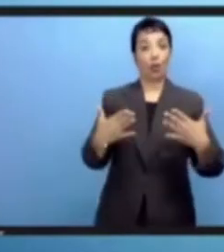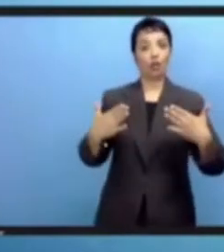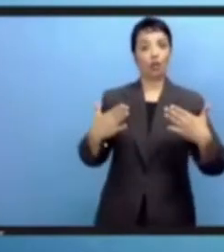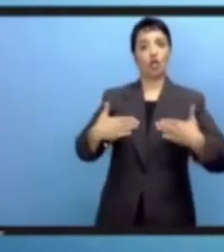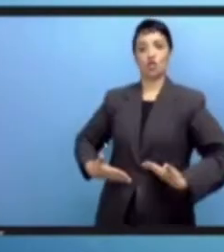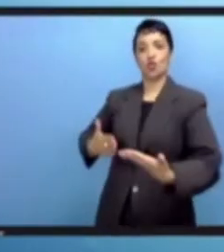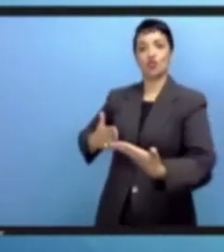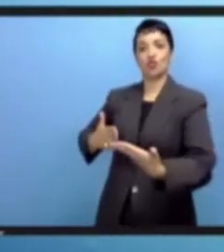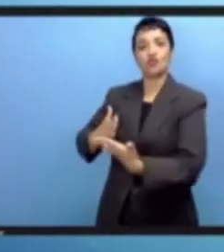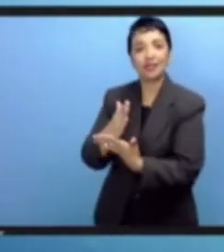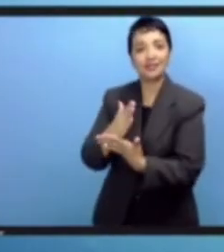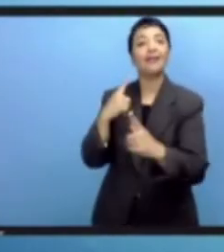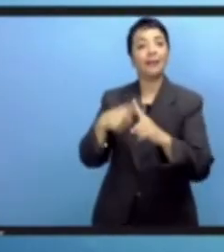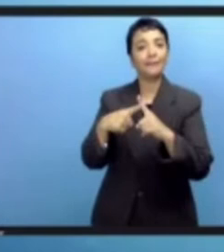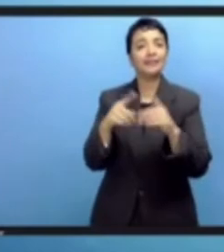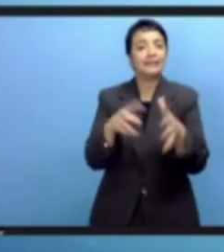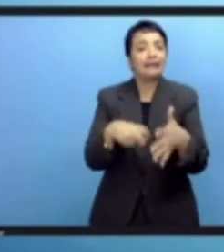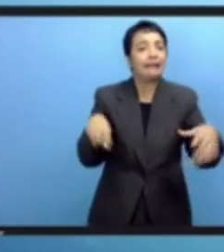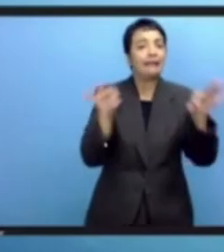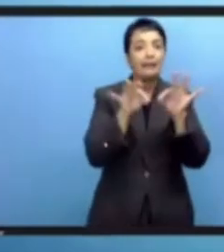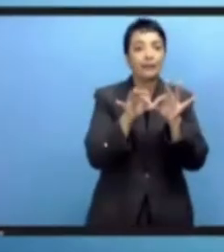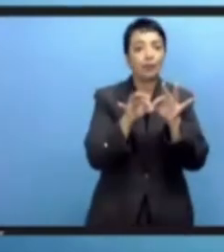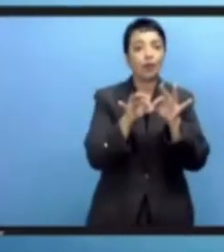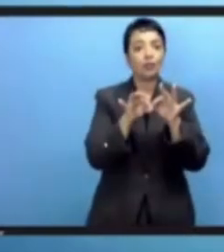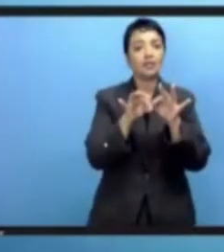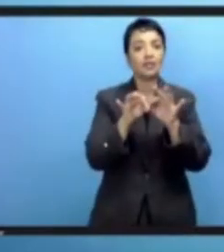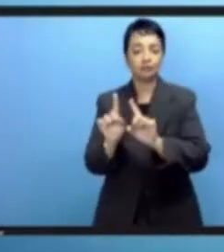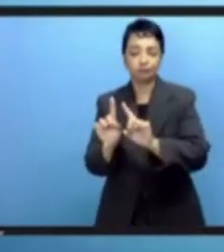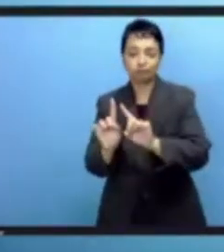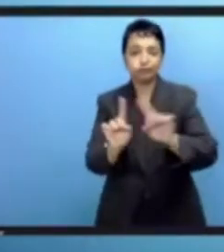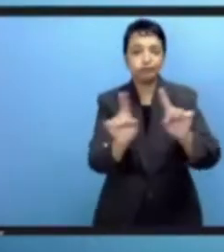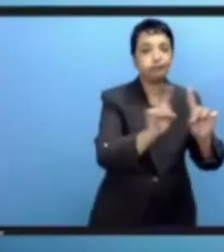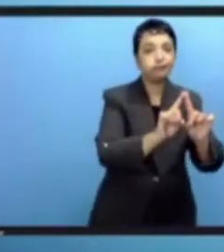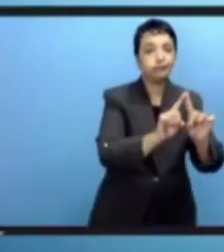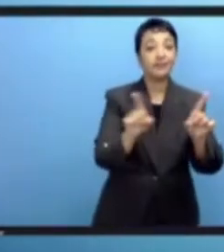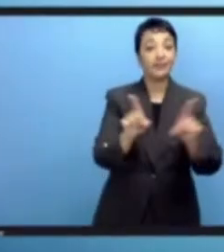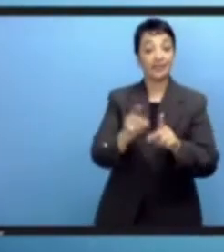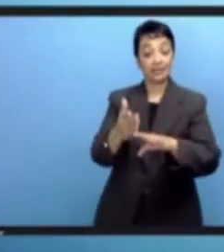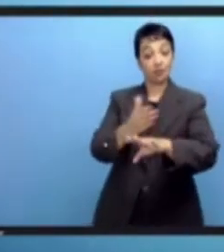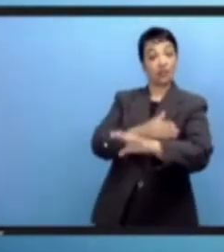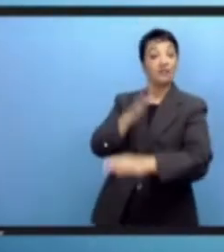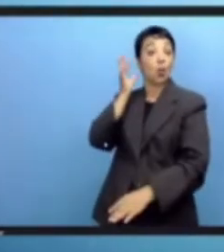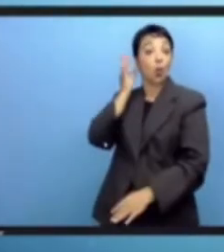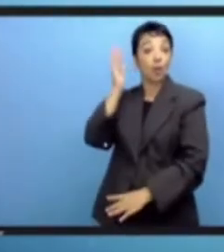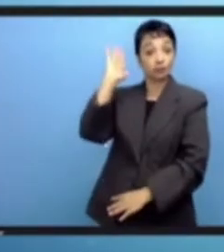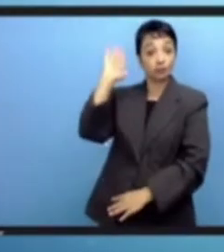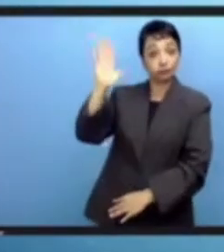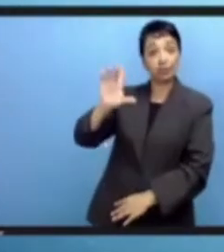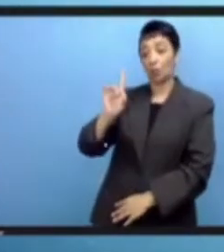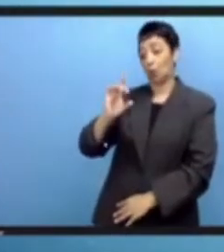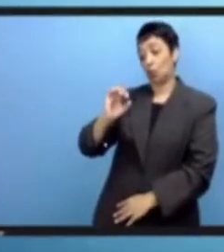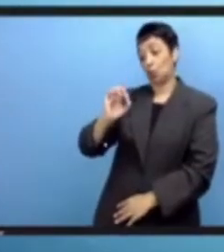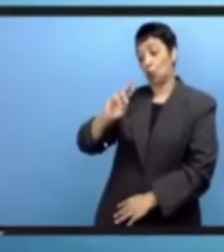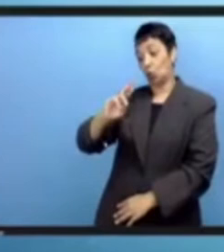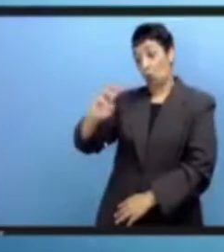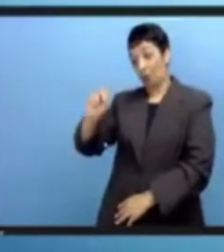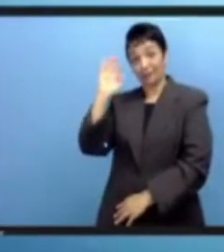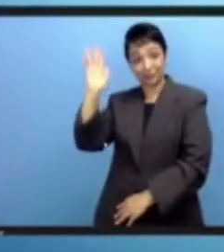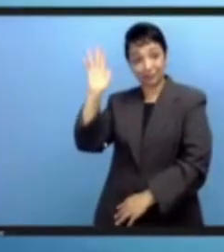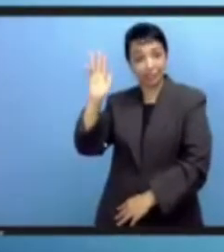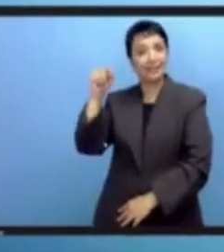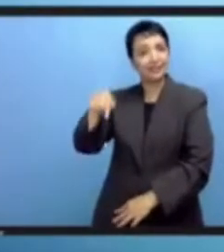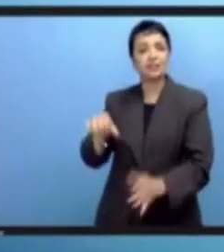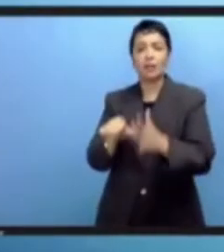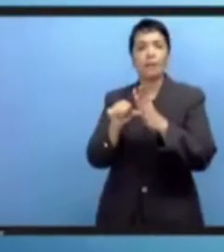الإنسان وغيرها من القيم الإنسانية وهذه هي الرسالة التي أكدت عليها دورين في بيانها